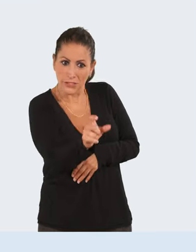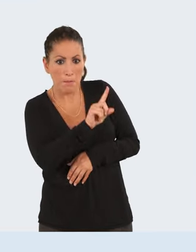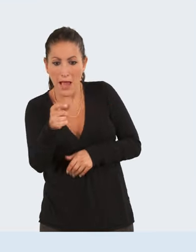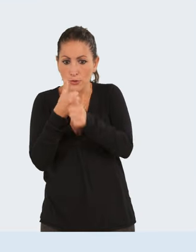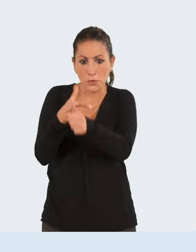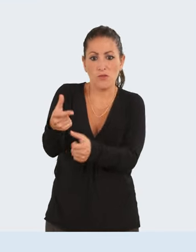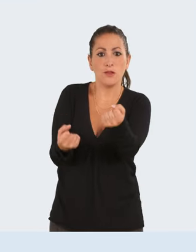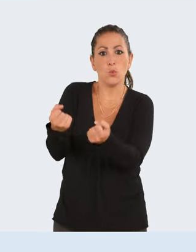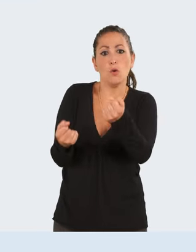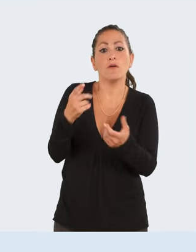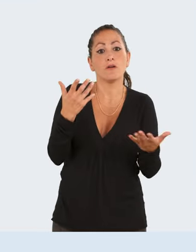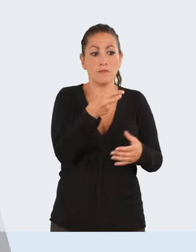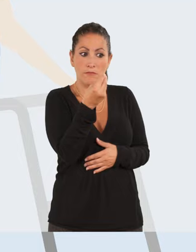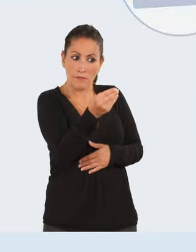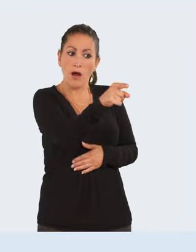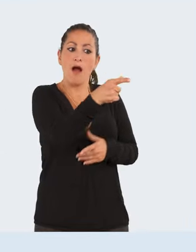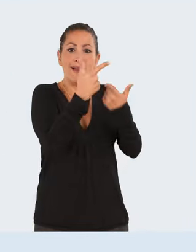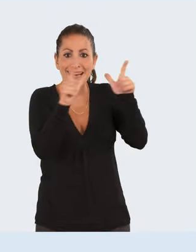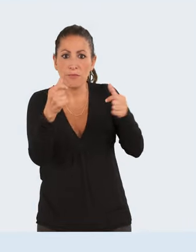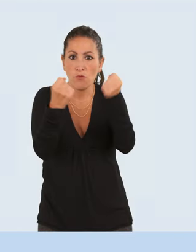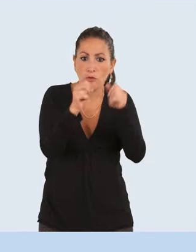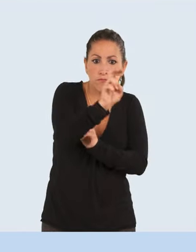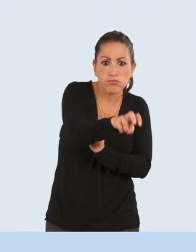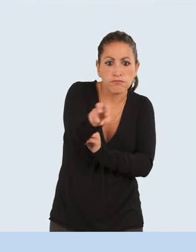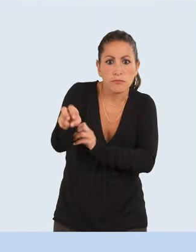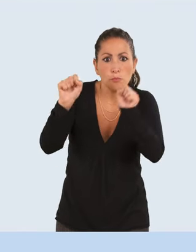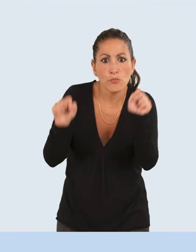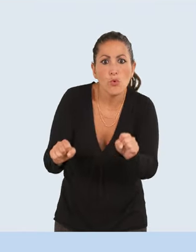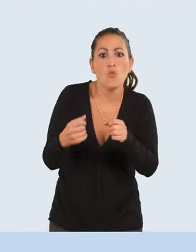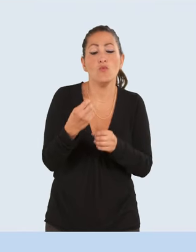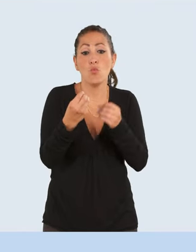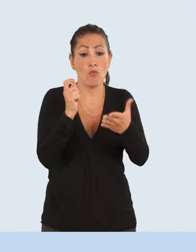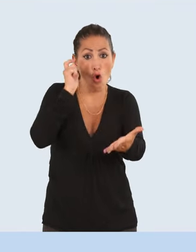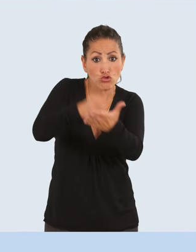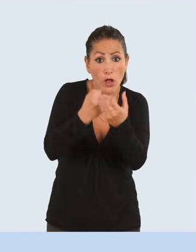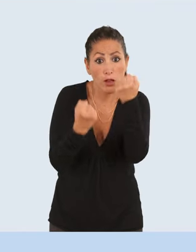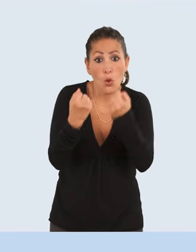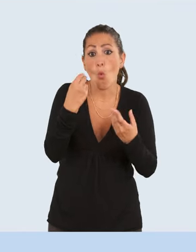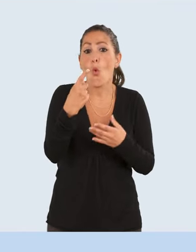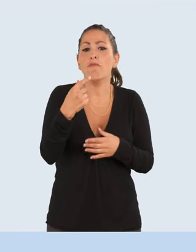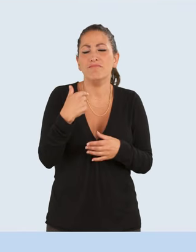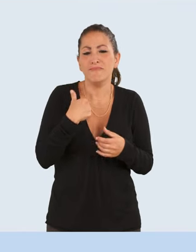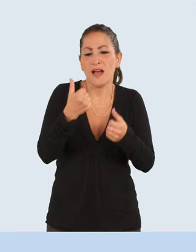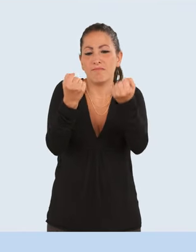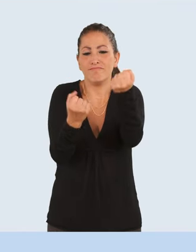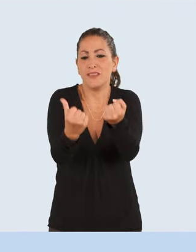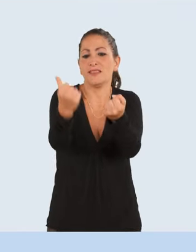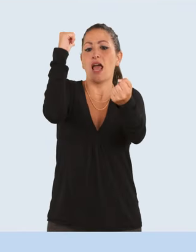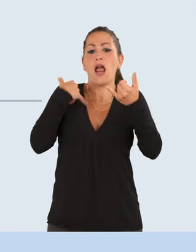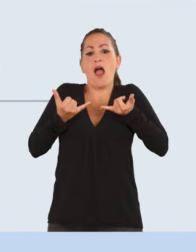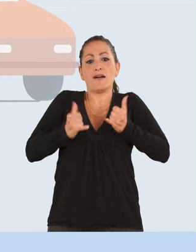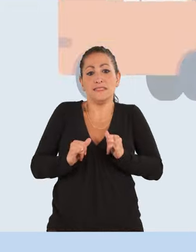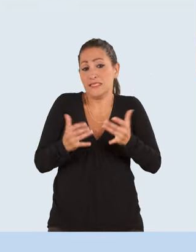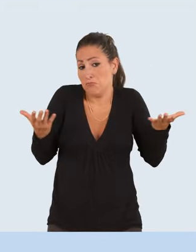personne et non à un véhicule. Vous pouvez ainsi l'utiliser dans n'importe quel véhicule, que vous soyez propriétaire ou non, conducteur